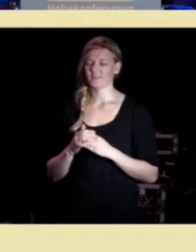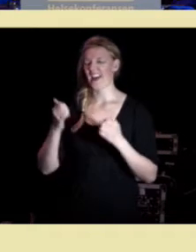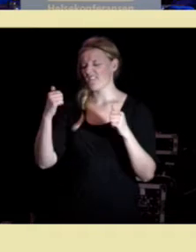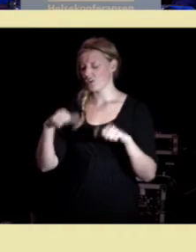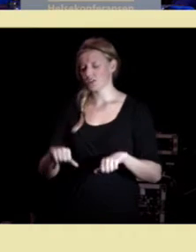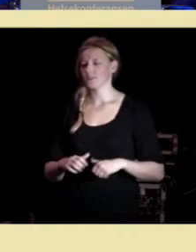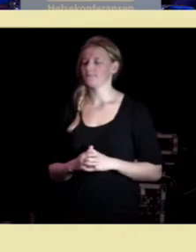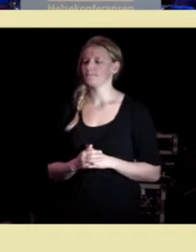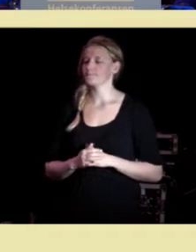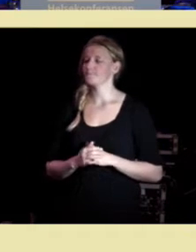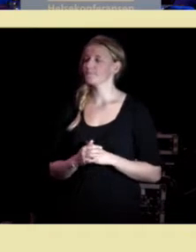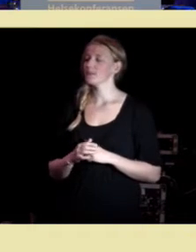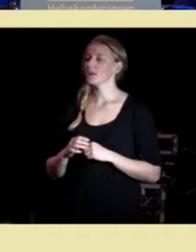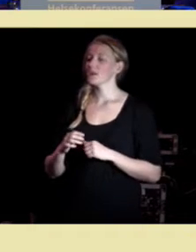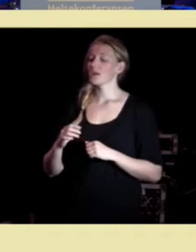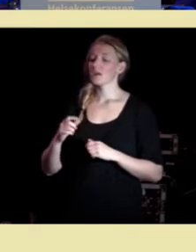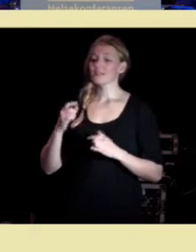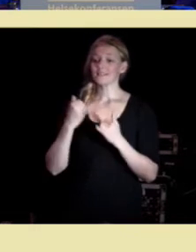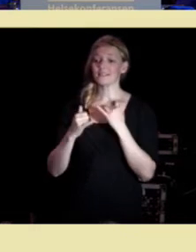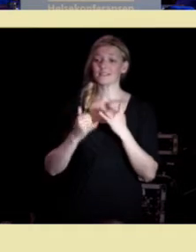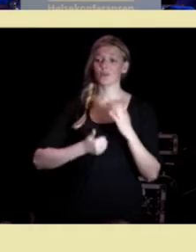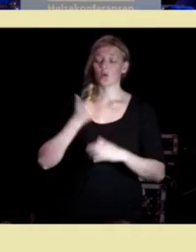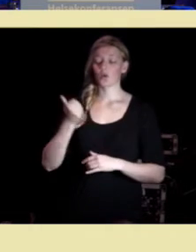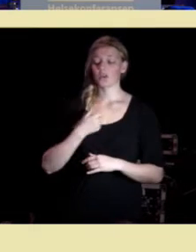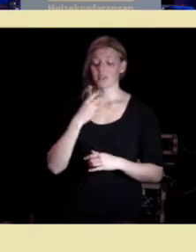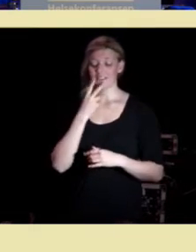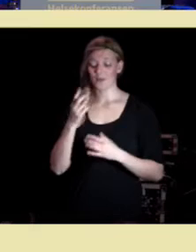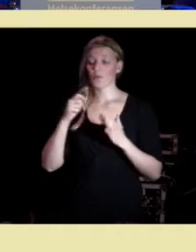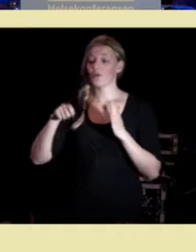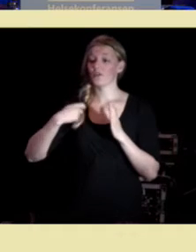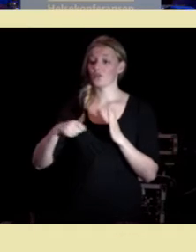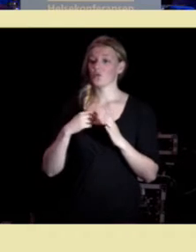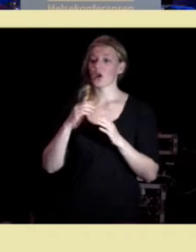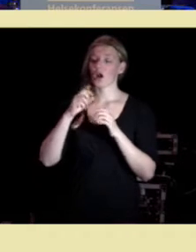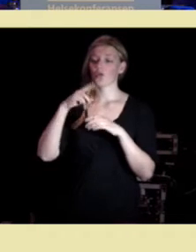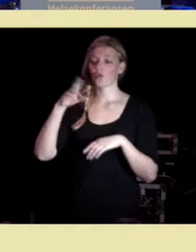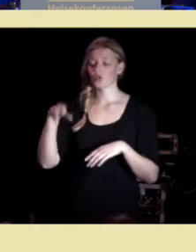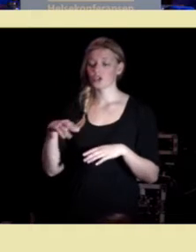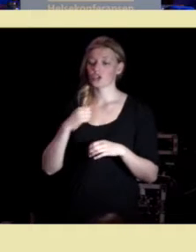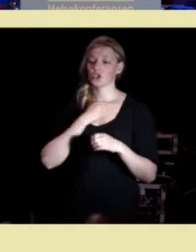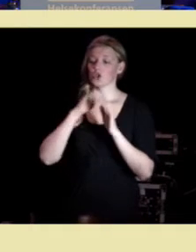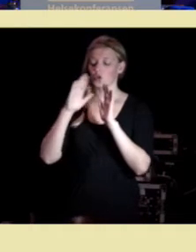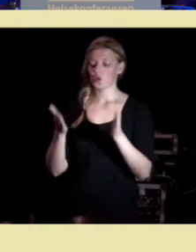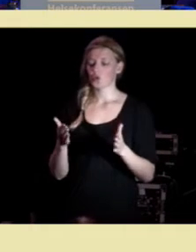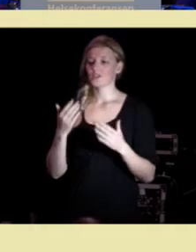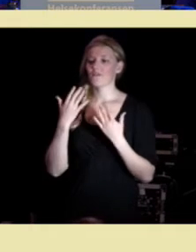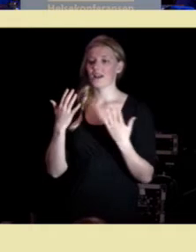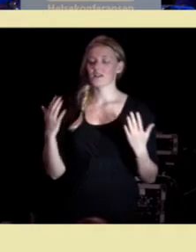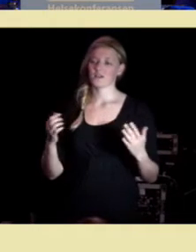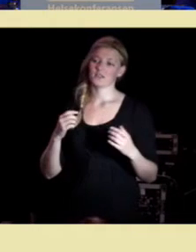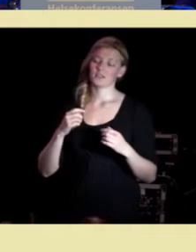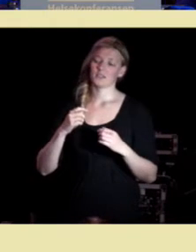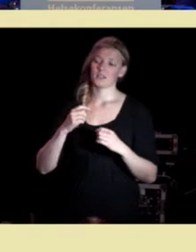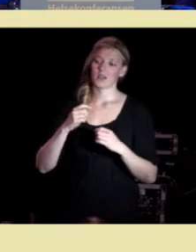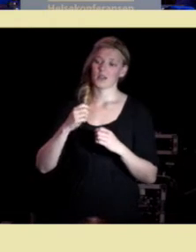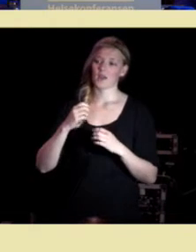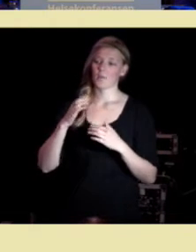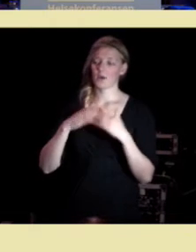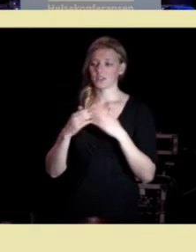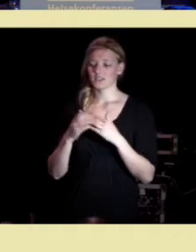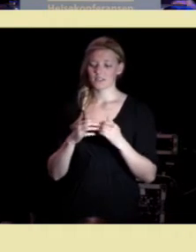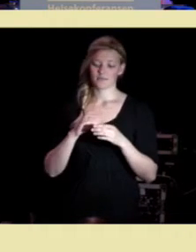De siste åtte årene har mange av oss sittet og sett på videoer av norsk sykehus hverdagspraksis, altså leger og pasienter som snakker sammen.